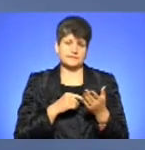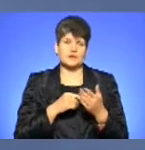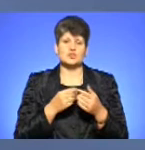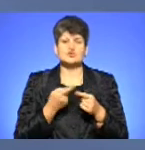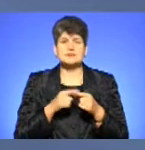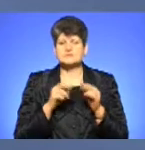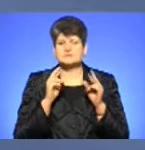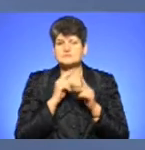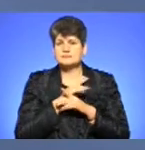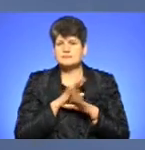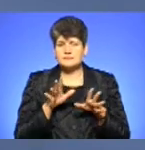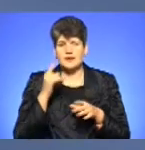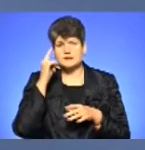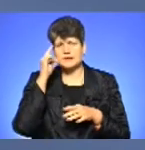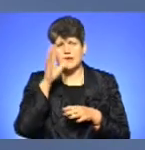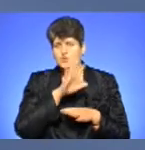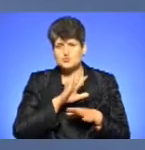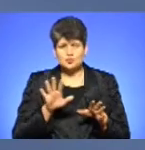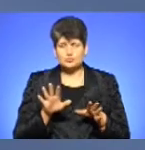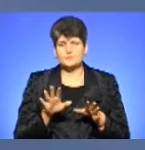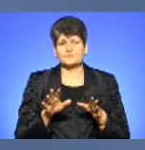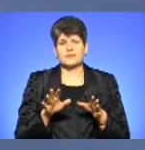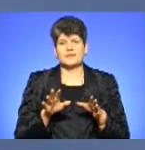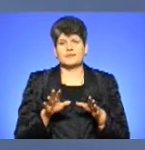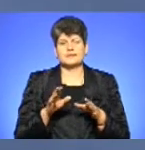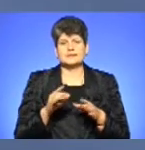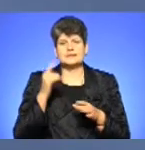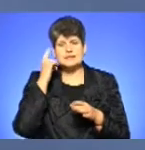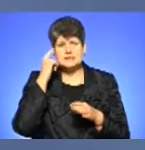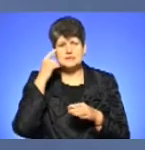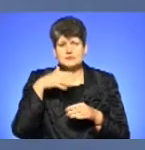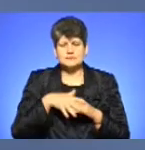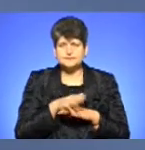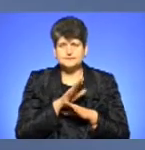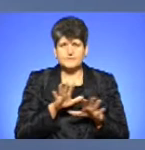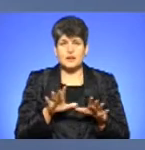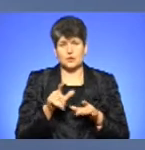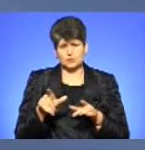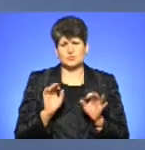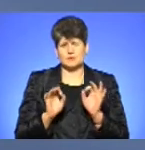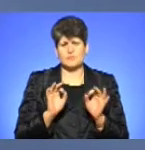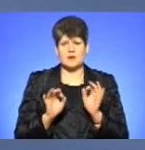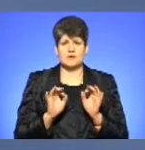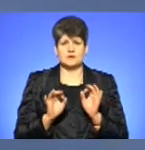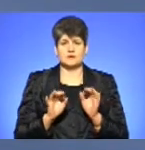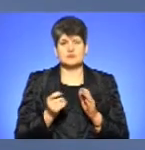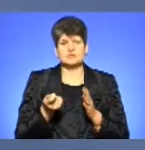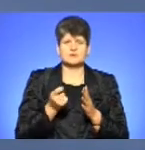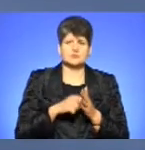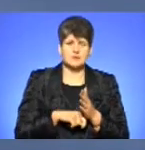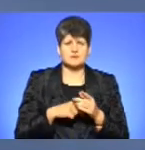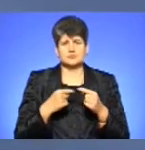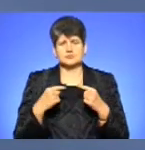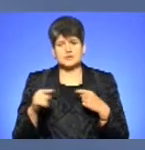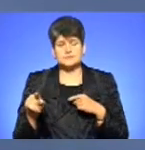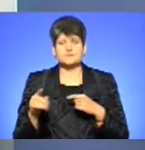тактовно, нерозумно, ненаціонально свідомо, і, в основному, люди нормально реагують, перемикаються на якісь